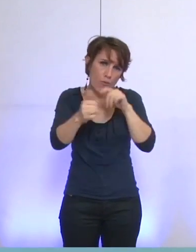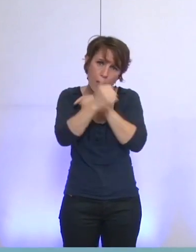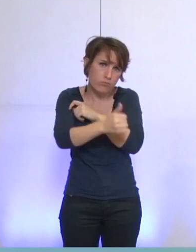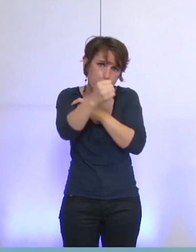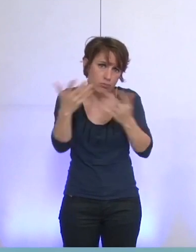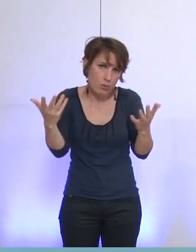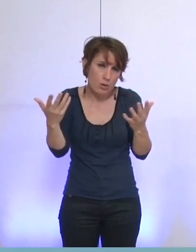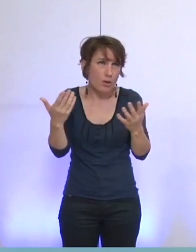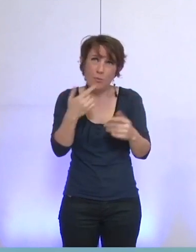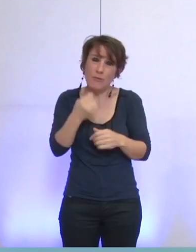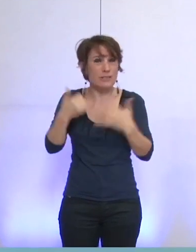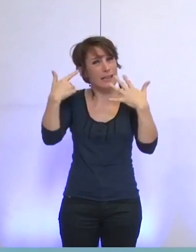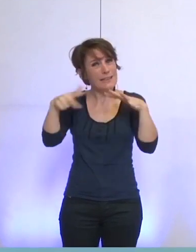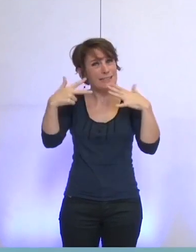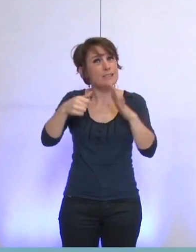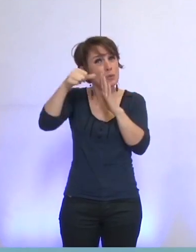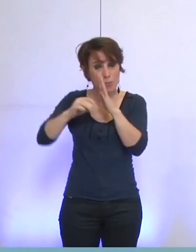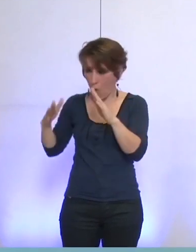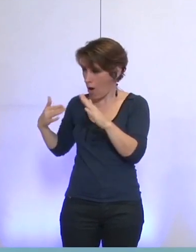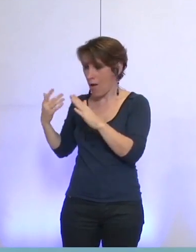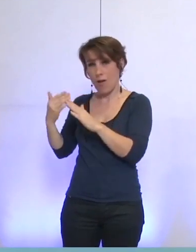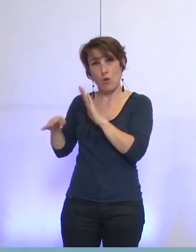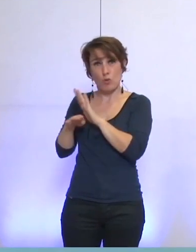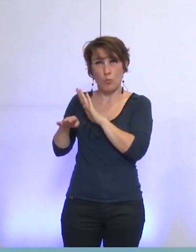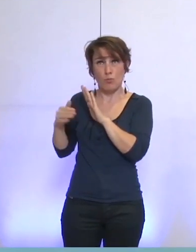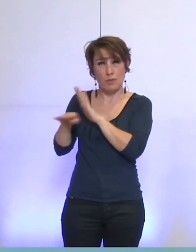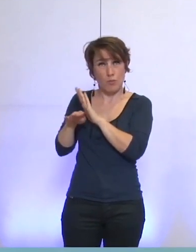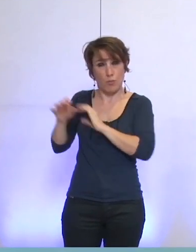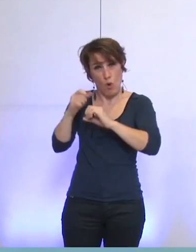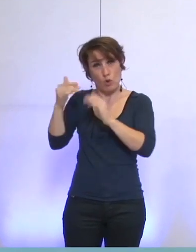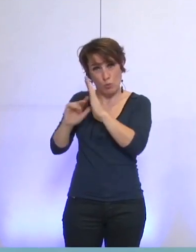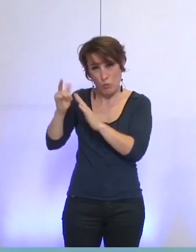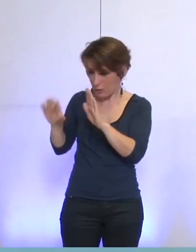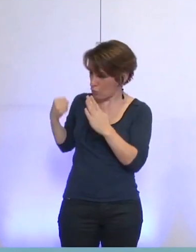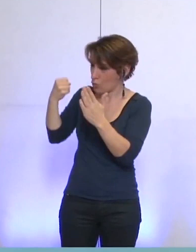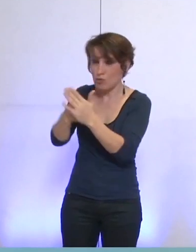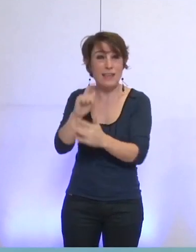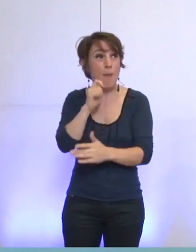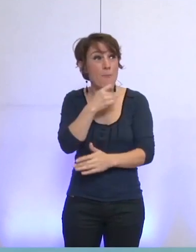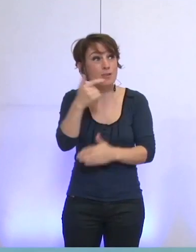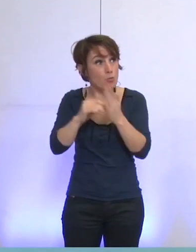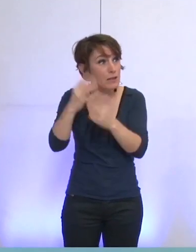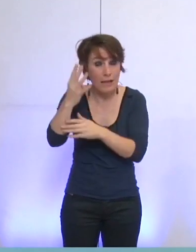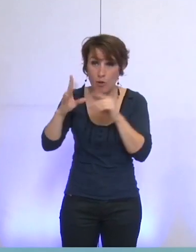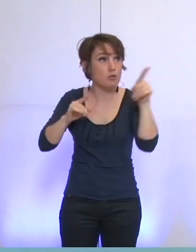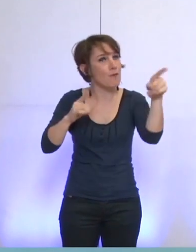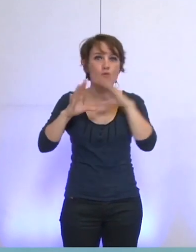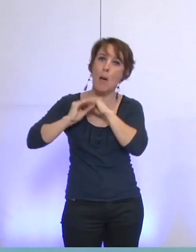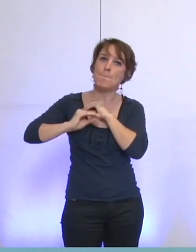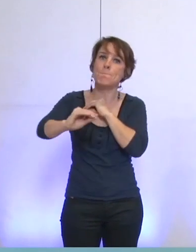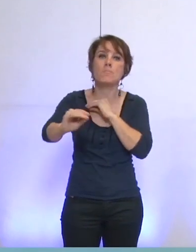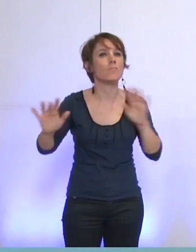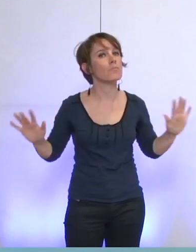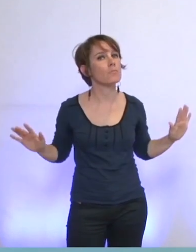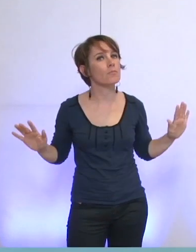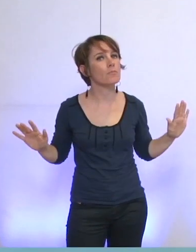18 mois entre le recours et l'élection, mais tel n'a pas été le cas. Aujourd'hui,